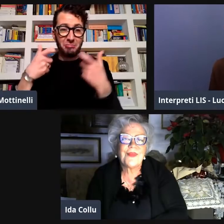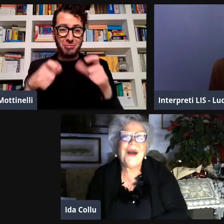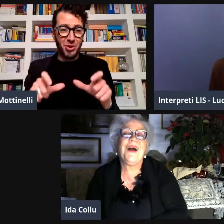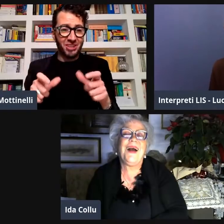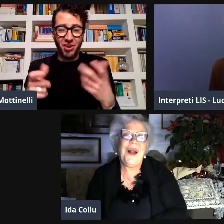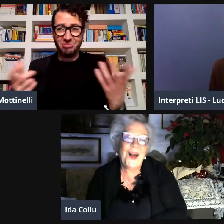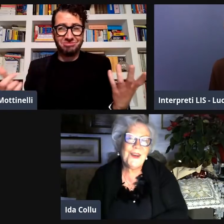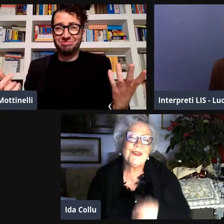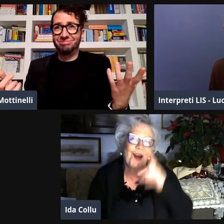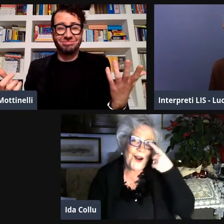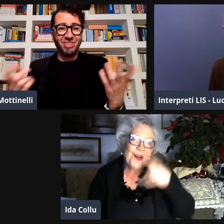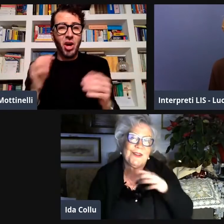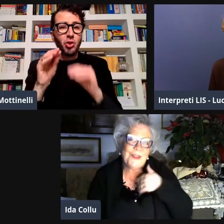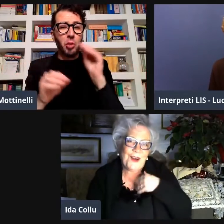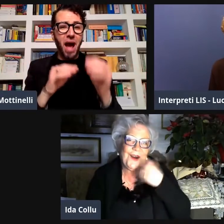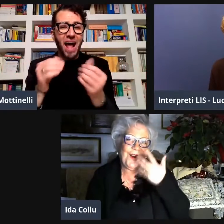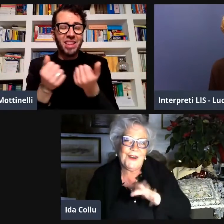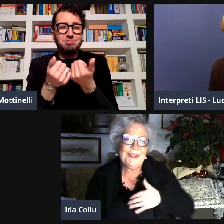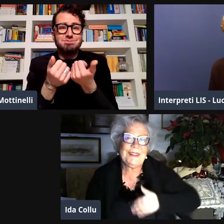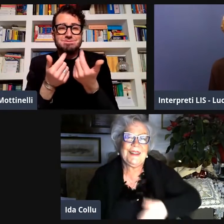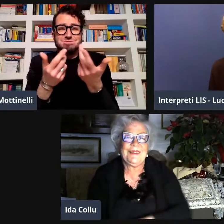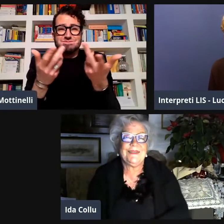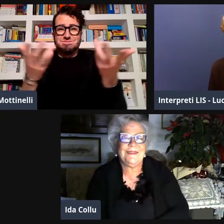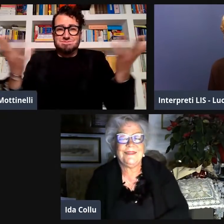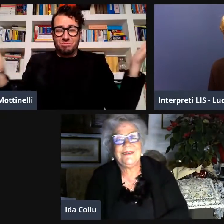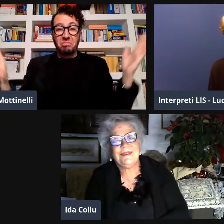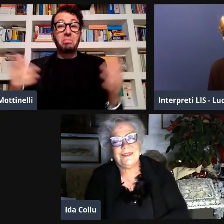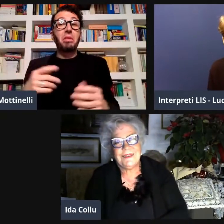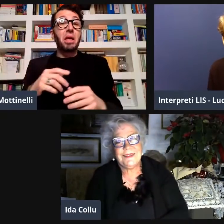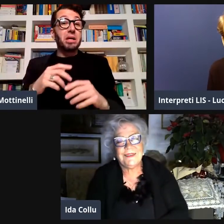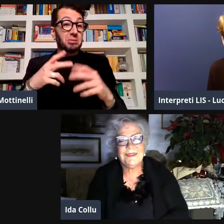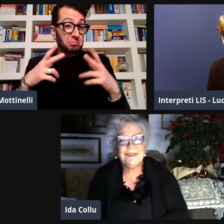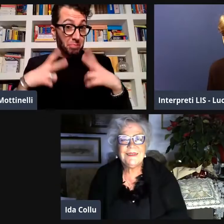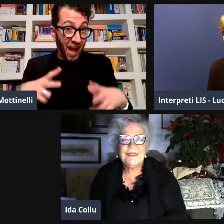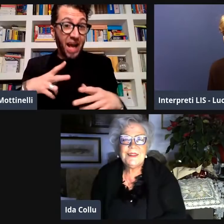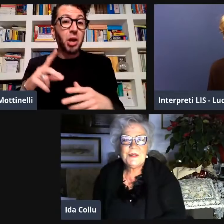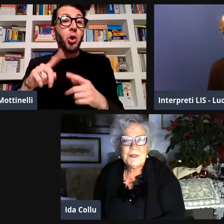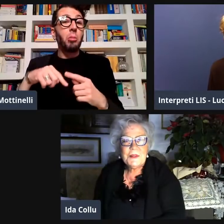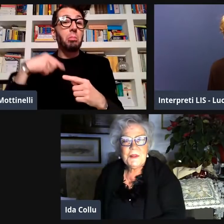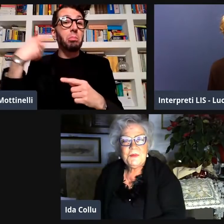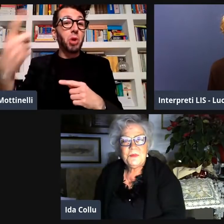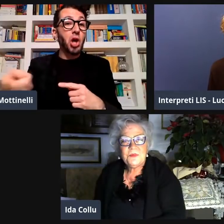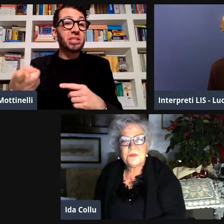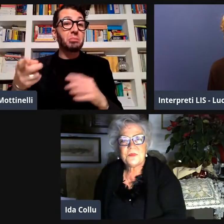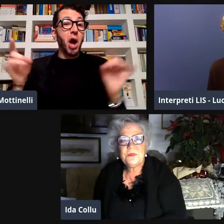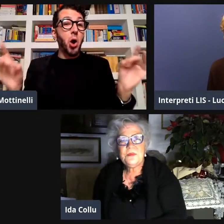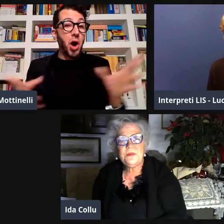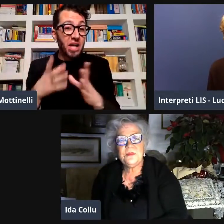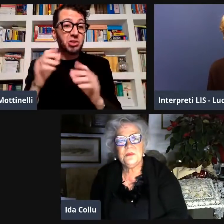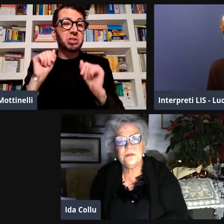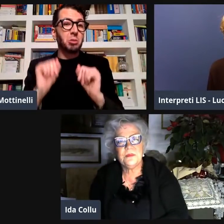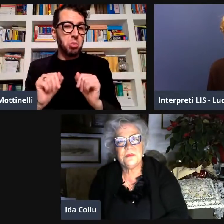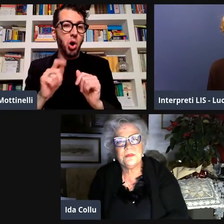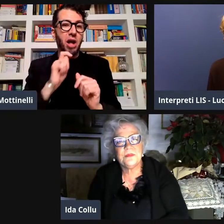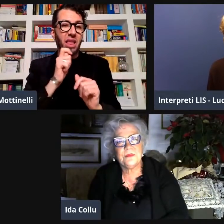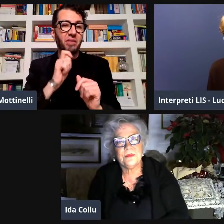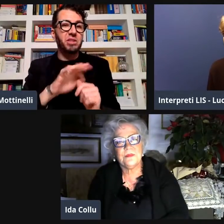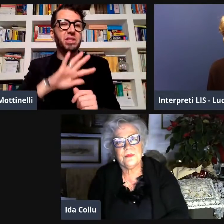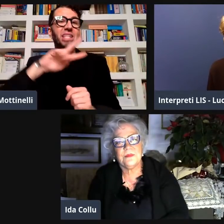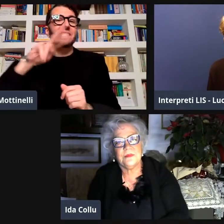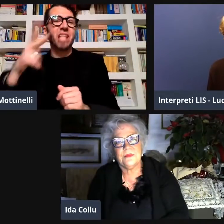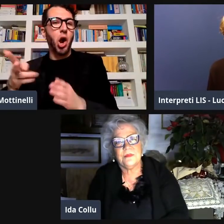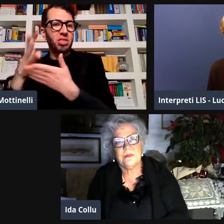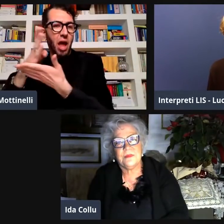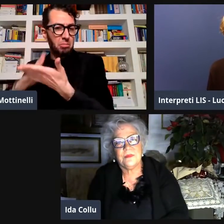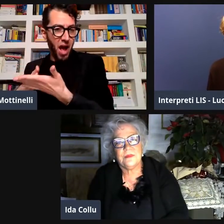sicuramente per questa intervista si vedrebbero ore e ore perché ci sono tantissime domande e spero che alla